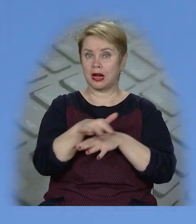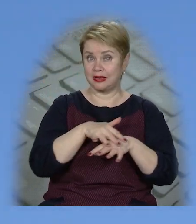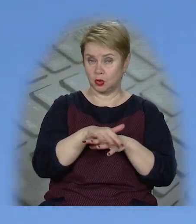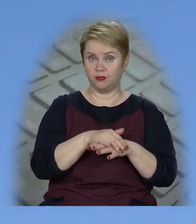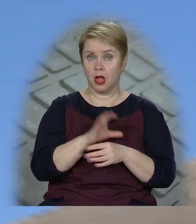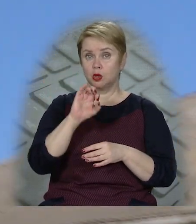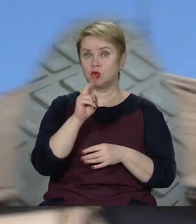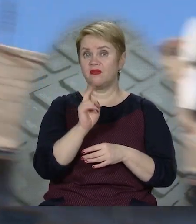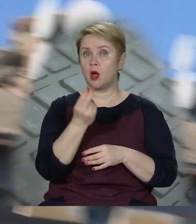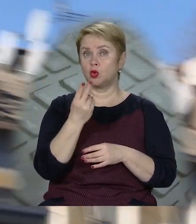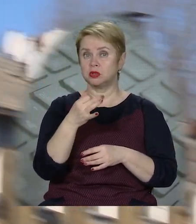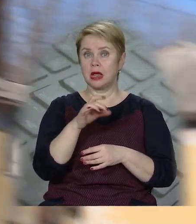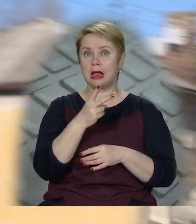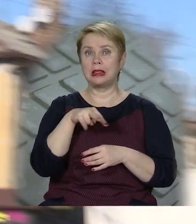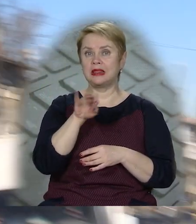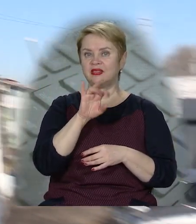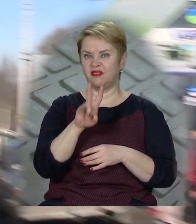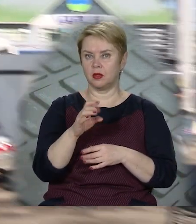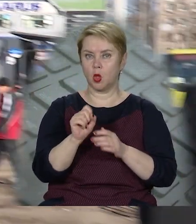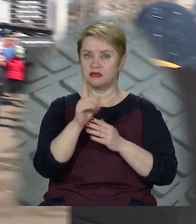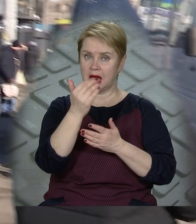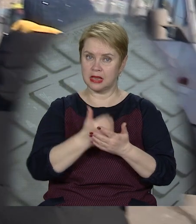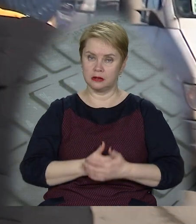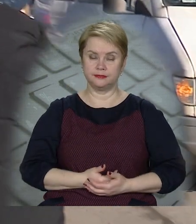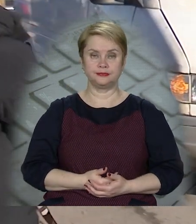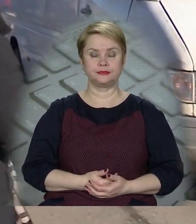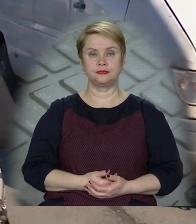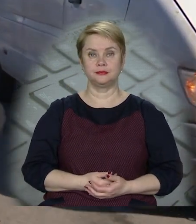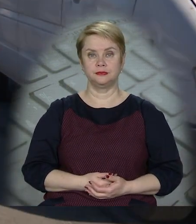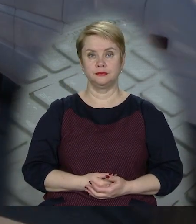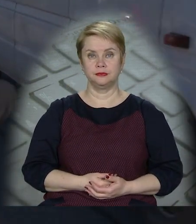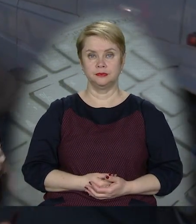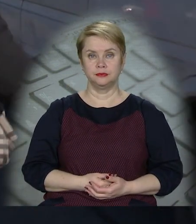ринку. Софія Куценко, Олександр Литвин, новини 11 каналу.